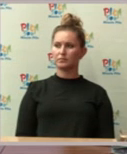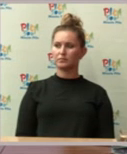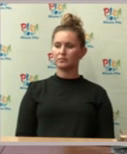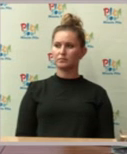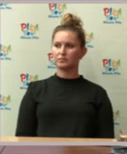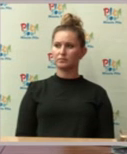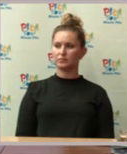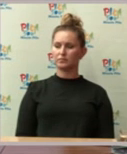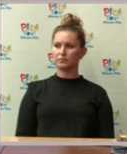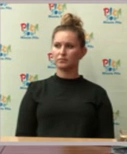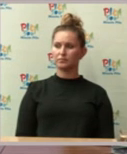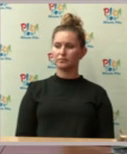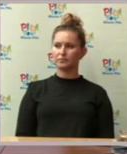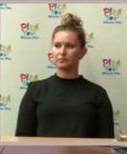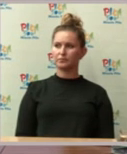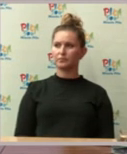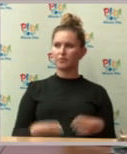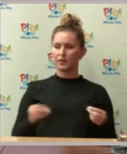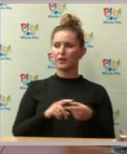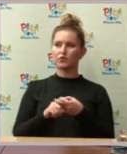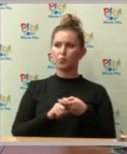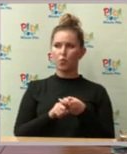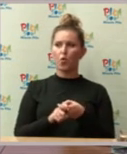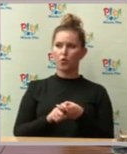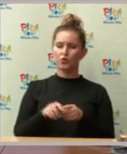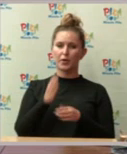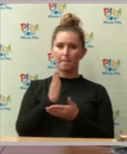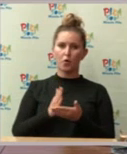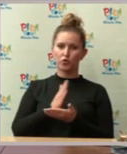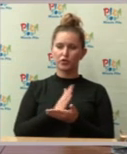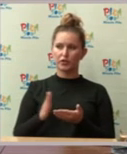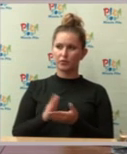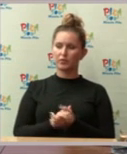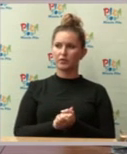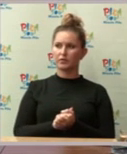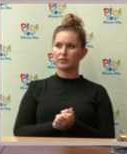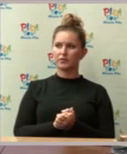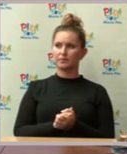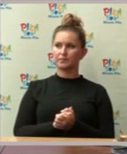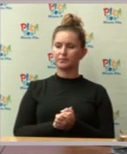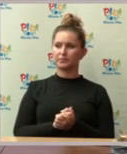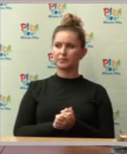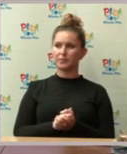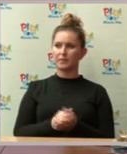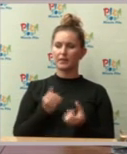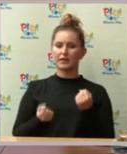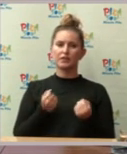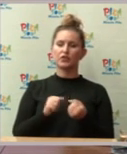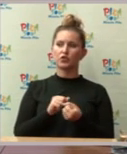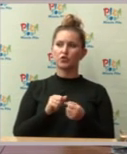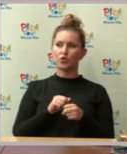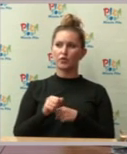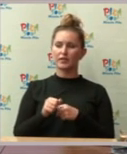wspólnoty się pogrodziły, nie mają wspólnych interesów. Trudno jest się między nimi porozumieć, a jeszcze dokładkę.